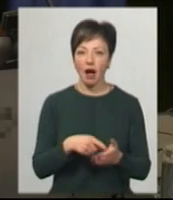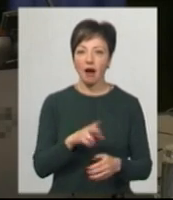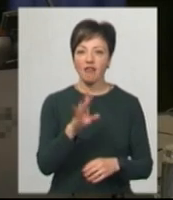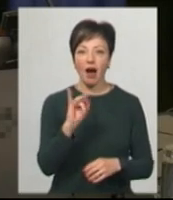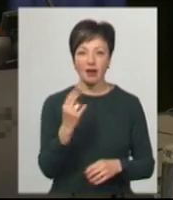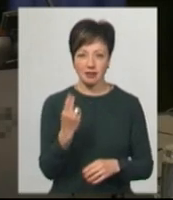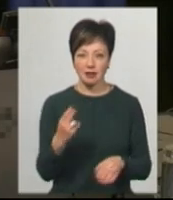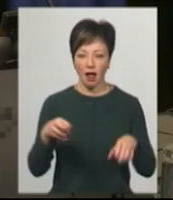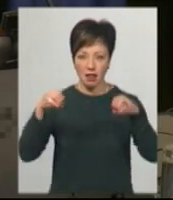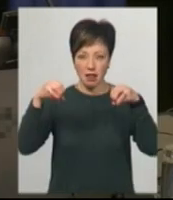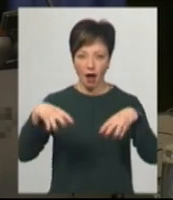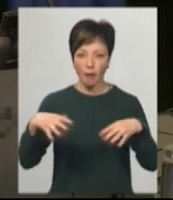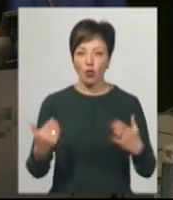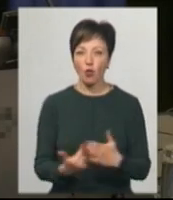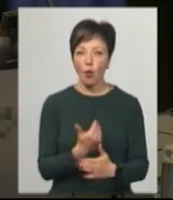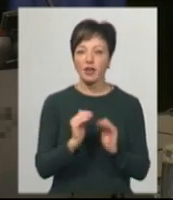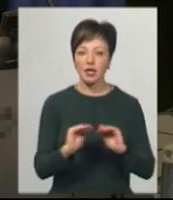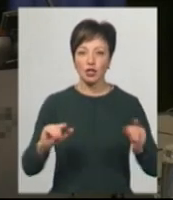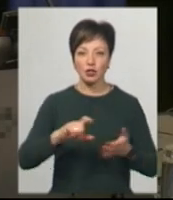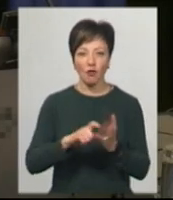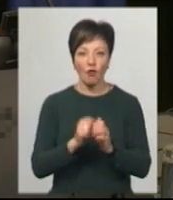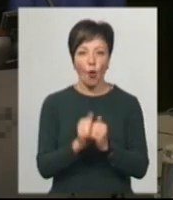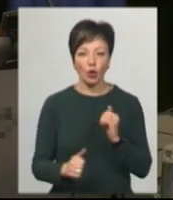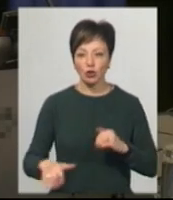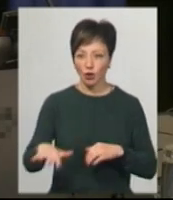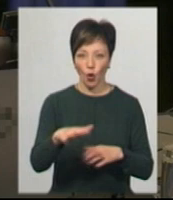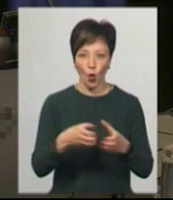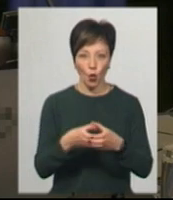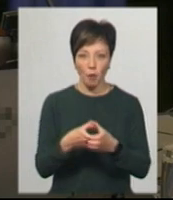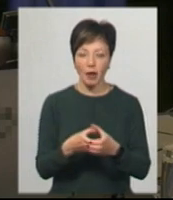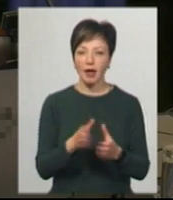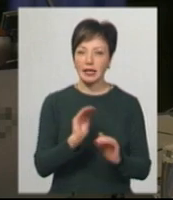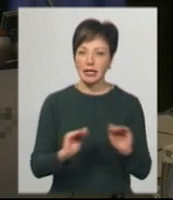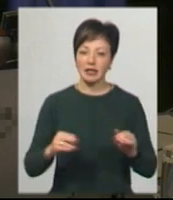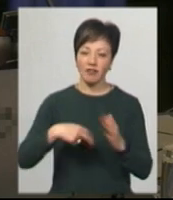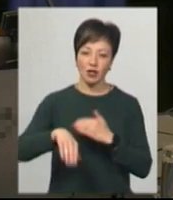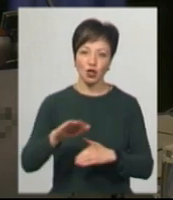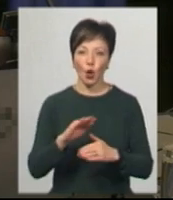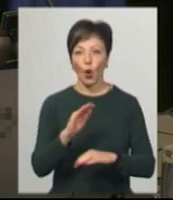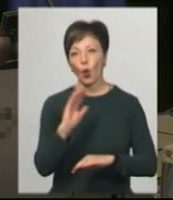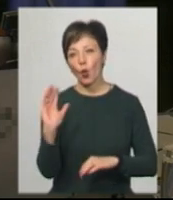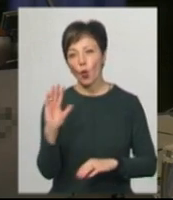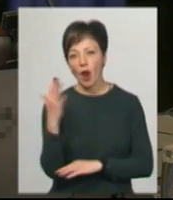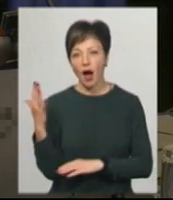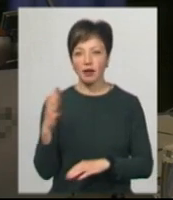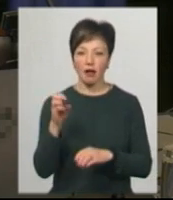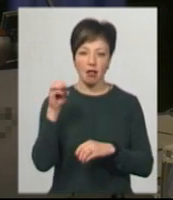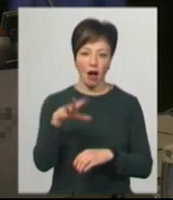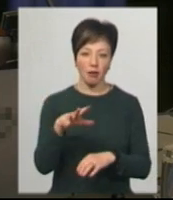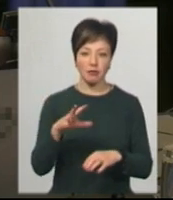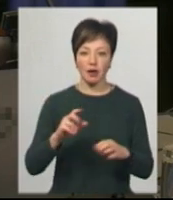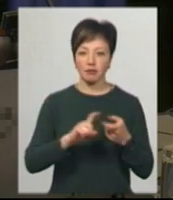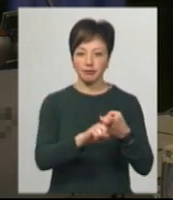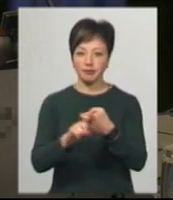Нові дитячі садочки, вони в кожній групі мають кварцеві лампи. Там нема питань, там діти вийшли гуляти, кварцева лампа включилася,